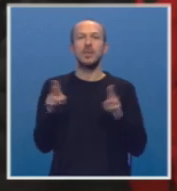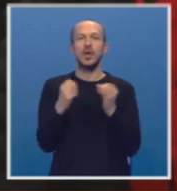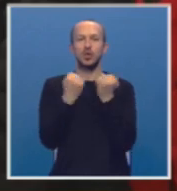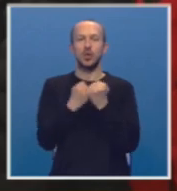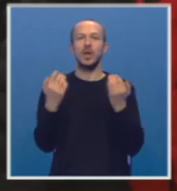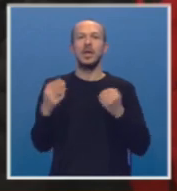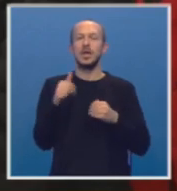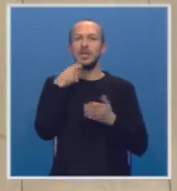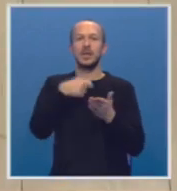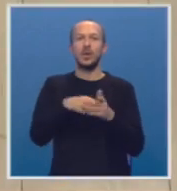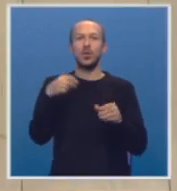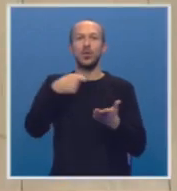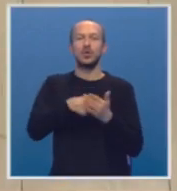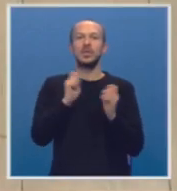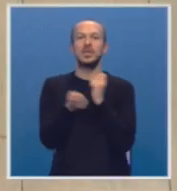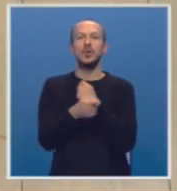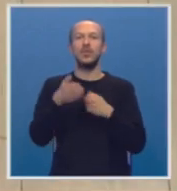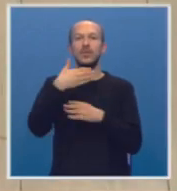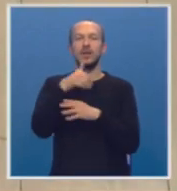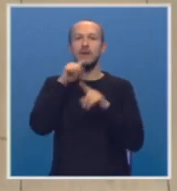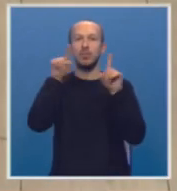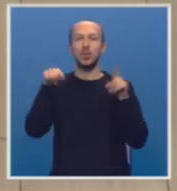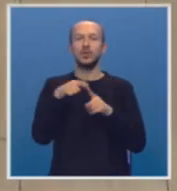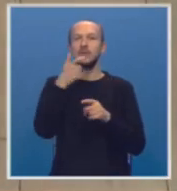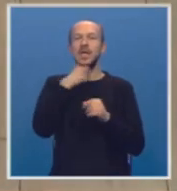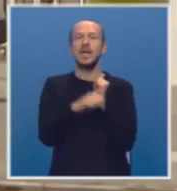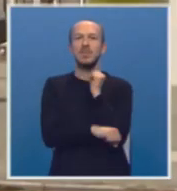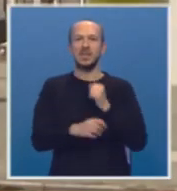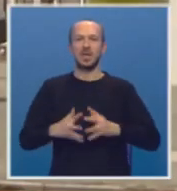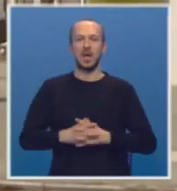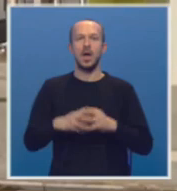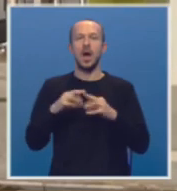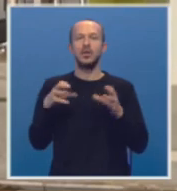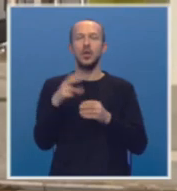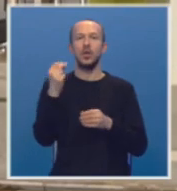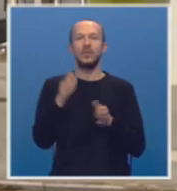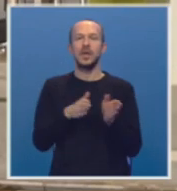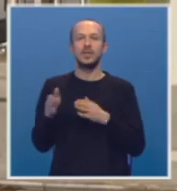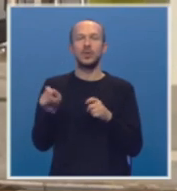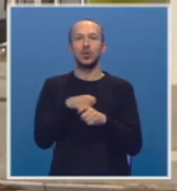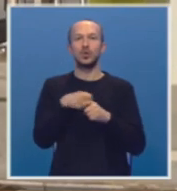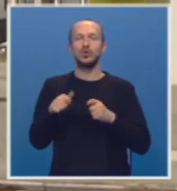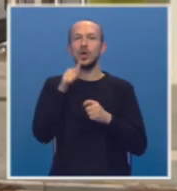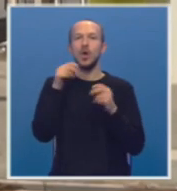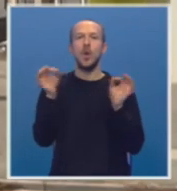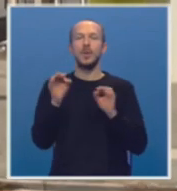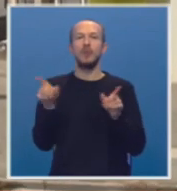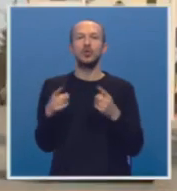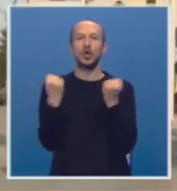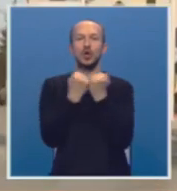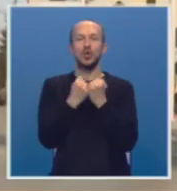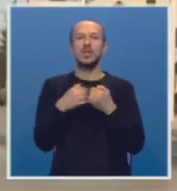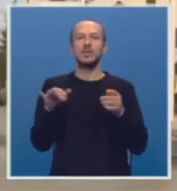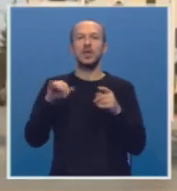škole, dio sredstava uložen je za zamjenu vrata i prozora na zgradi stare gimnazije, a dio novca izvojene za rekonstrukciju i opremanje muzičke